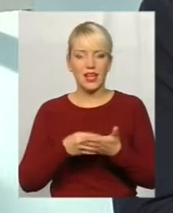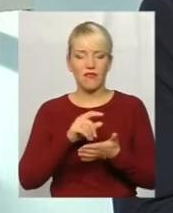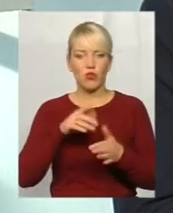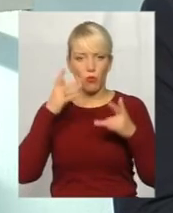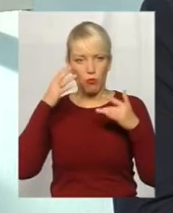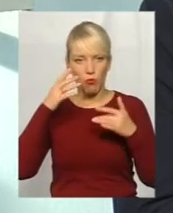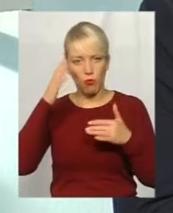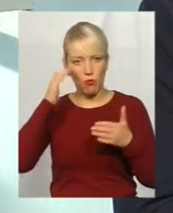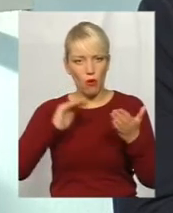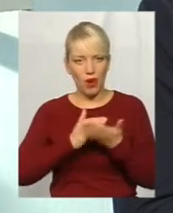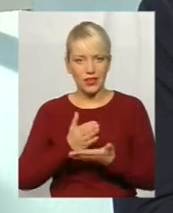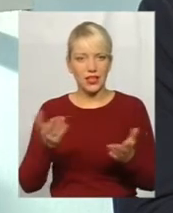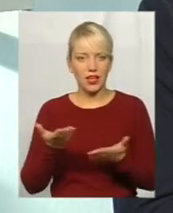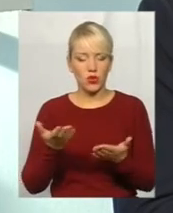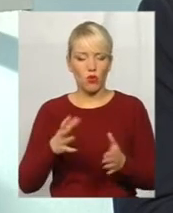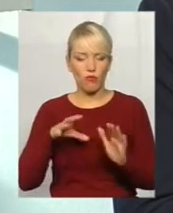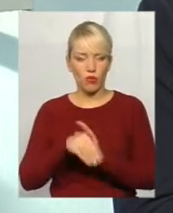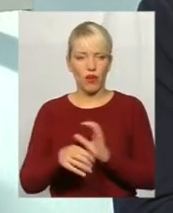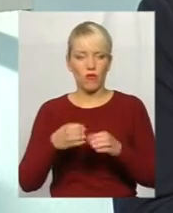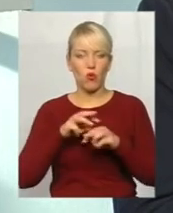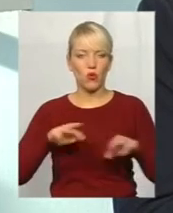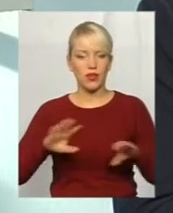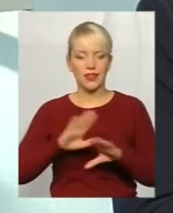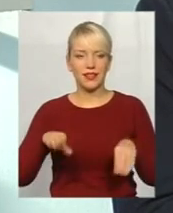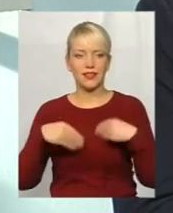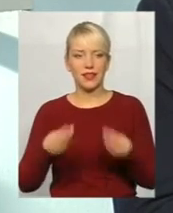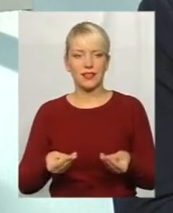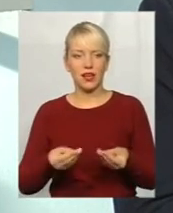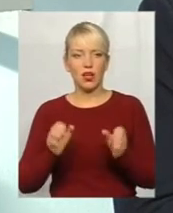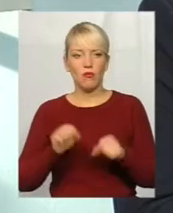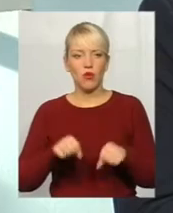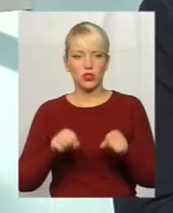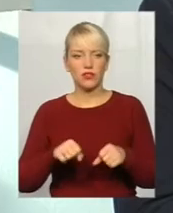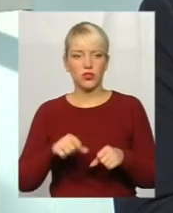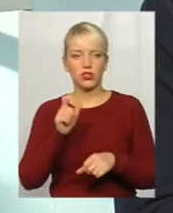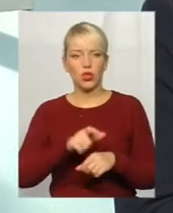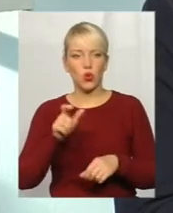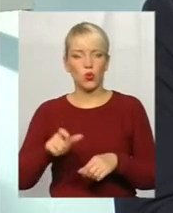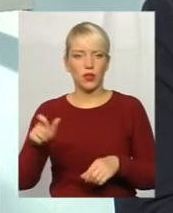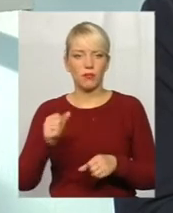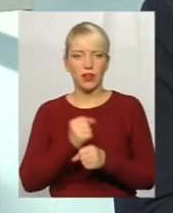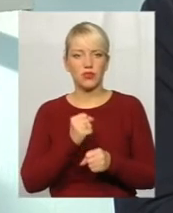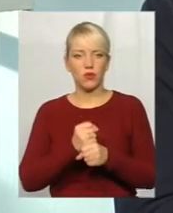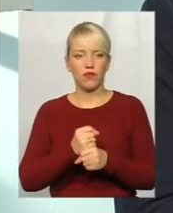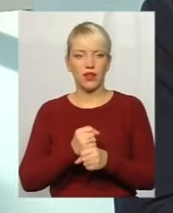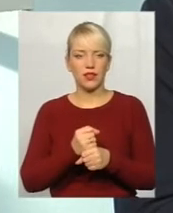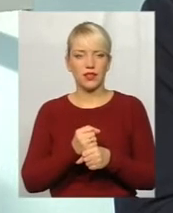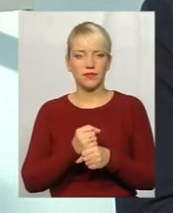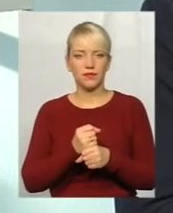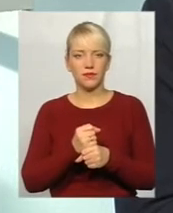запроваджує УРОД, вона не дає можливості людям працювати над